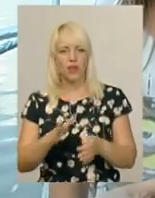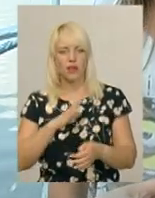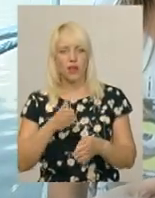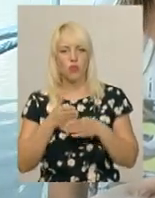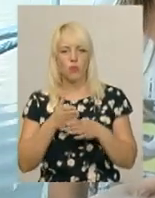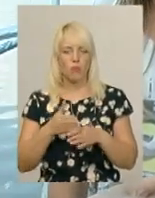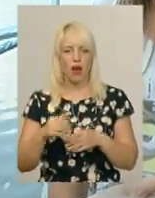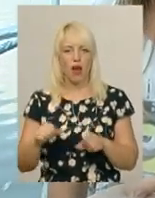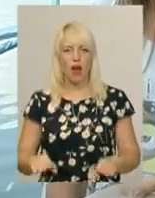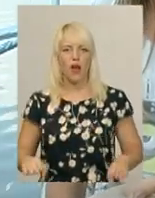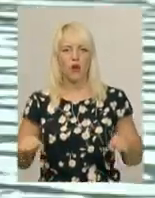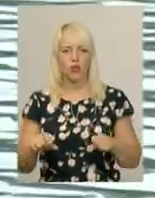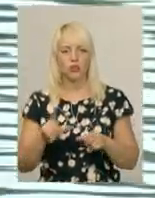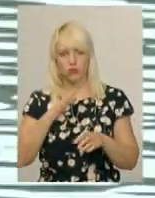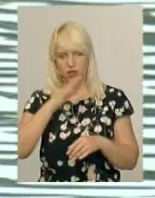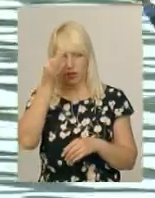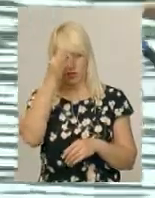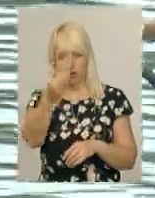лодку, щоб вона рівно їхала.